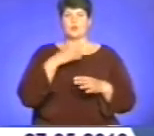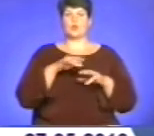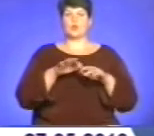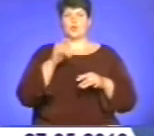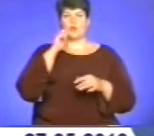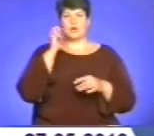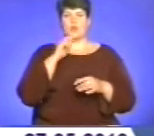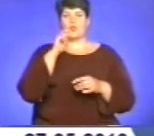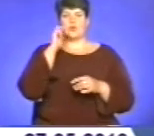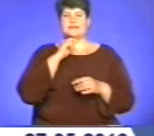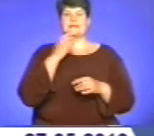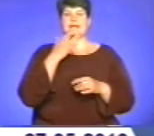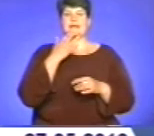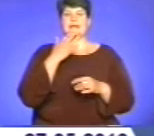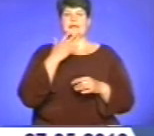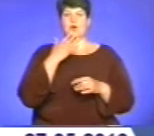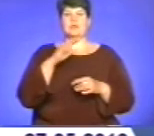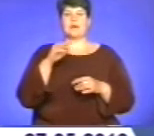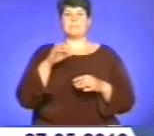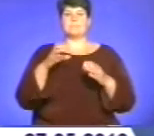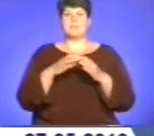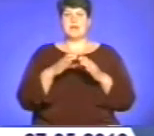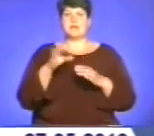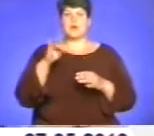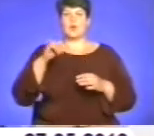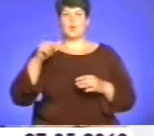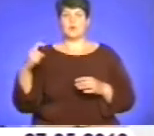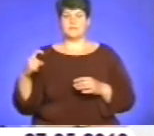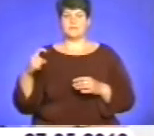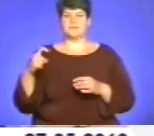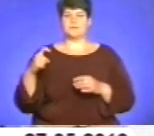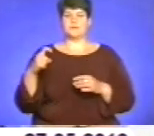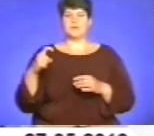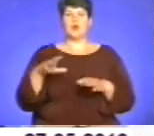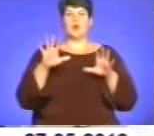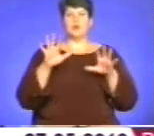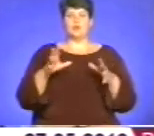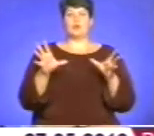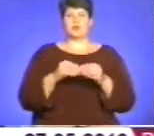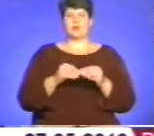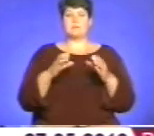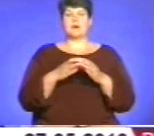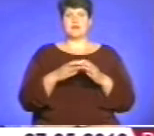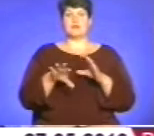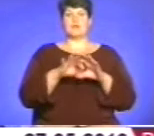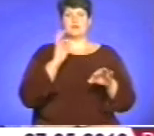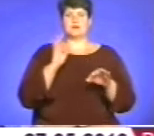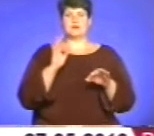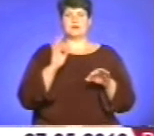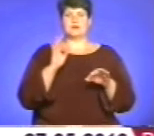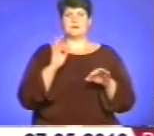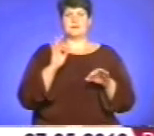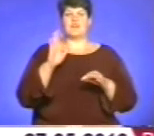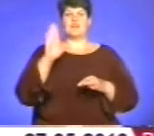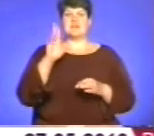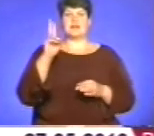«Українська народна партія рух». Далі детальніше. Головою об'єднаної партії обрано голову народного руху України